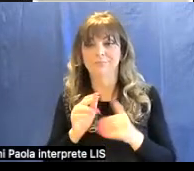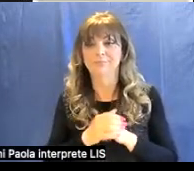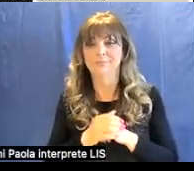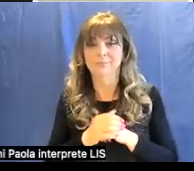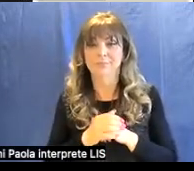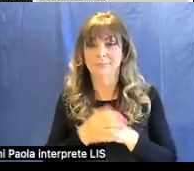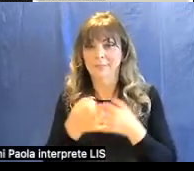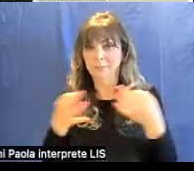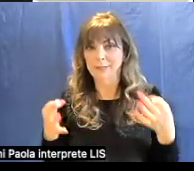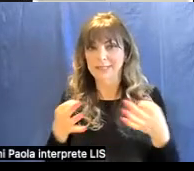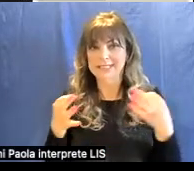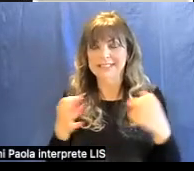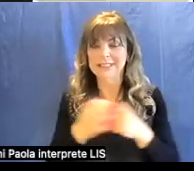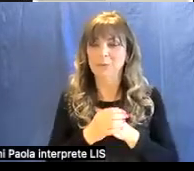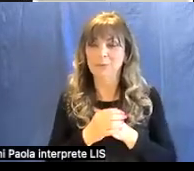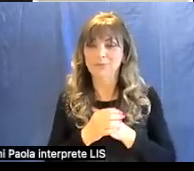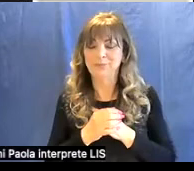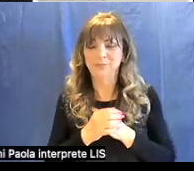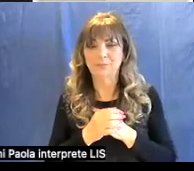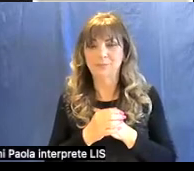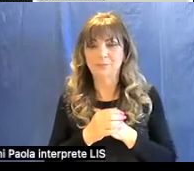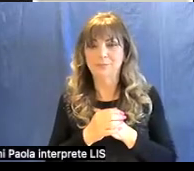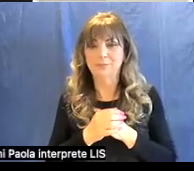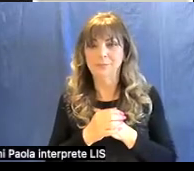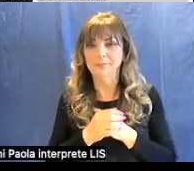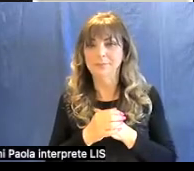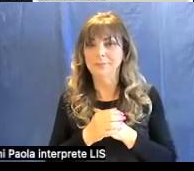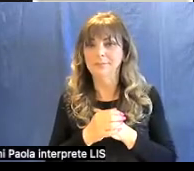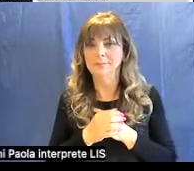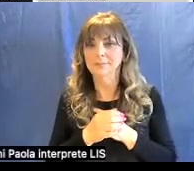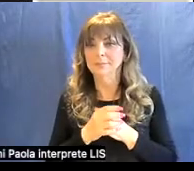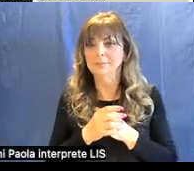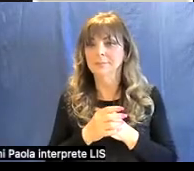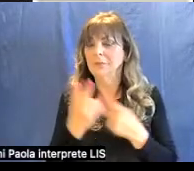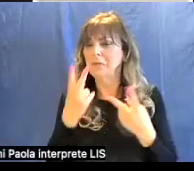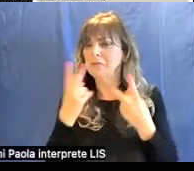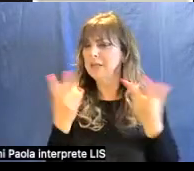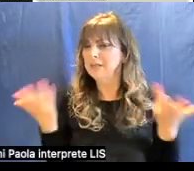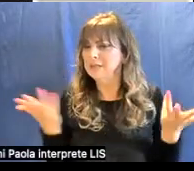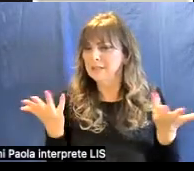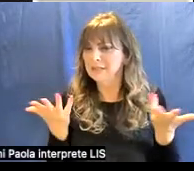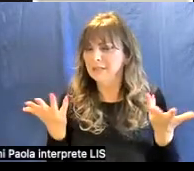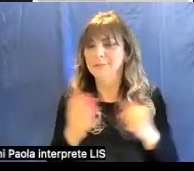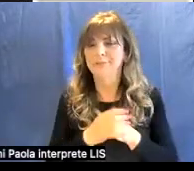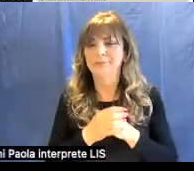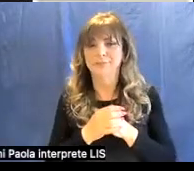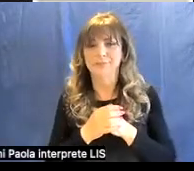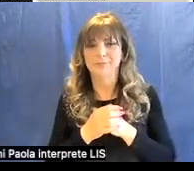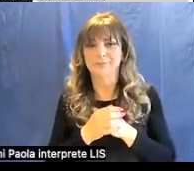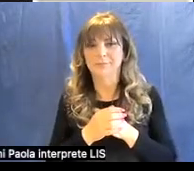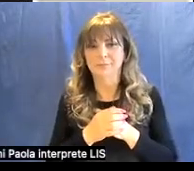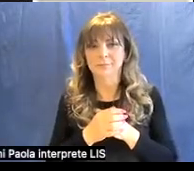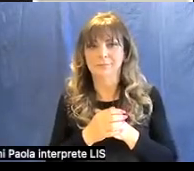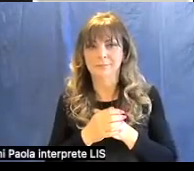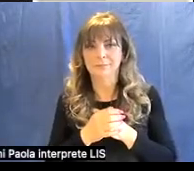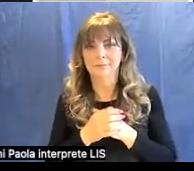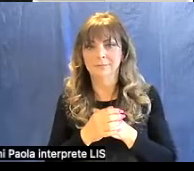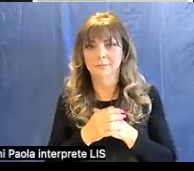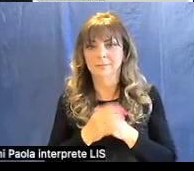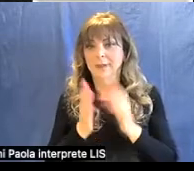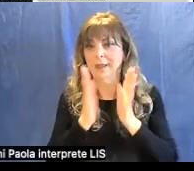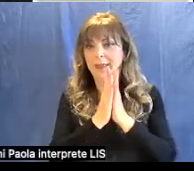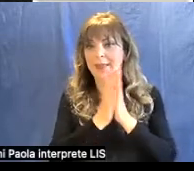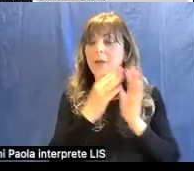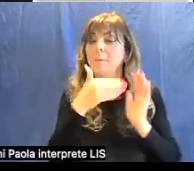Benissimo Cosa comprende la visita? La visita comprende la chiesa delle